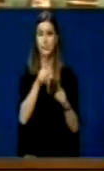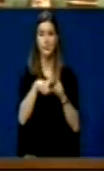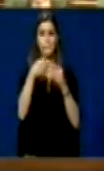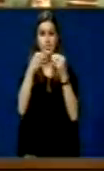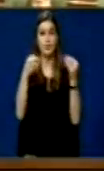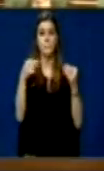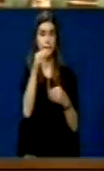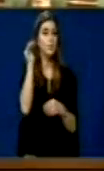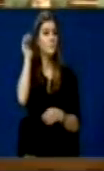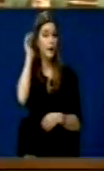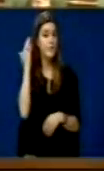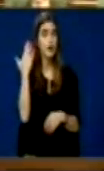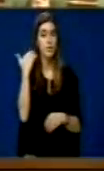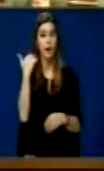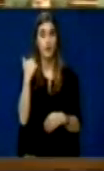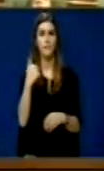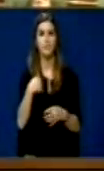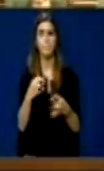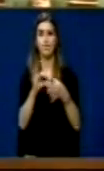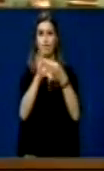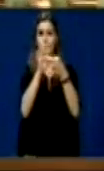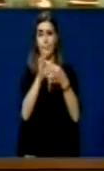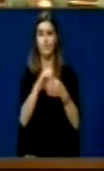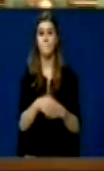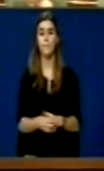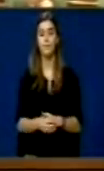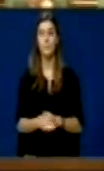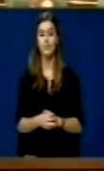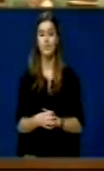pato që ka i tharë në fjalënë ti të filimit.